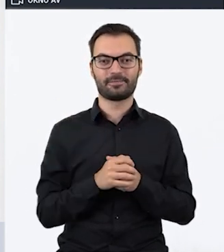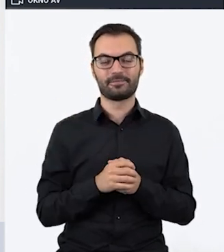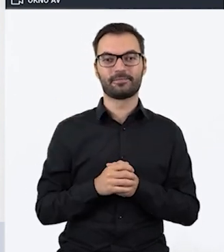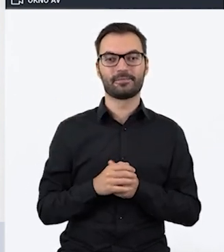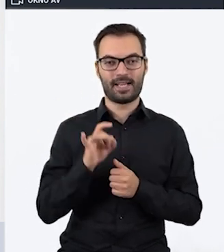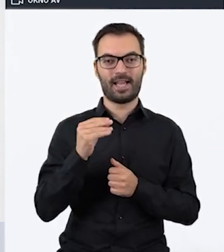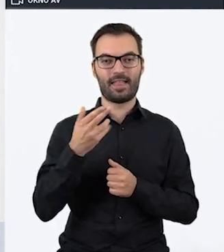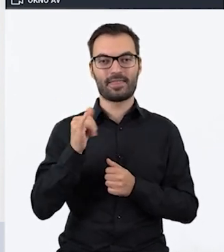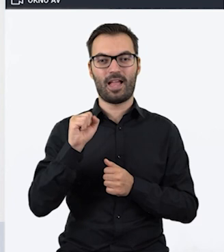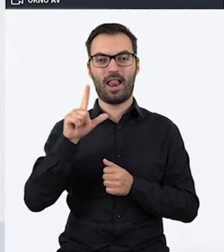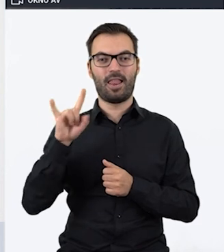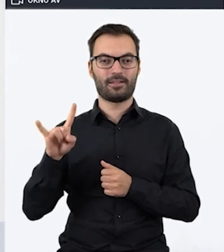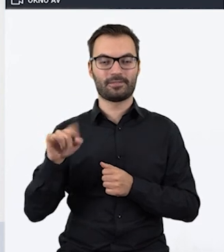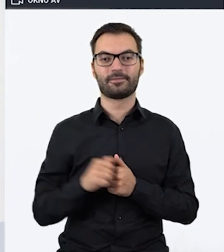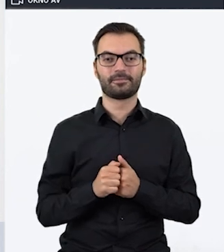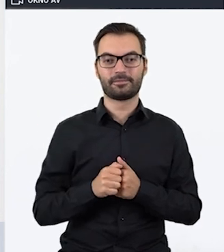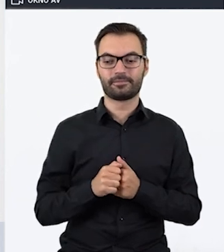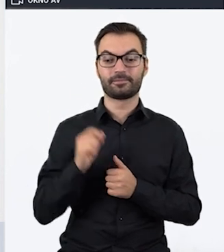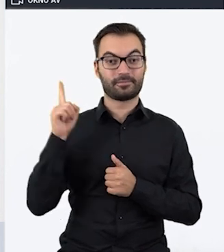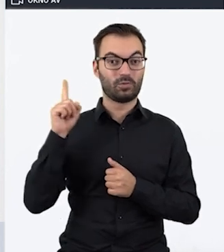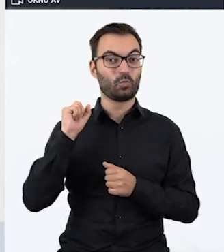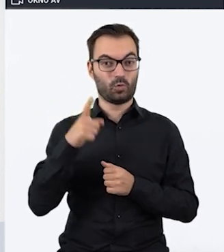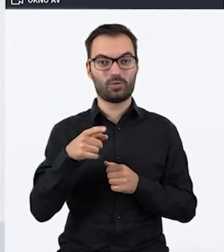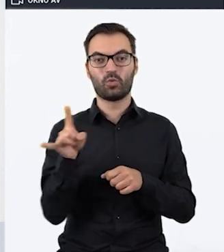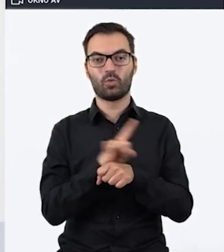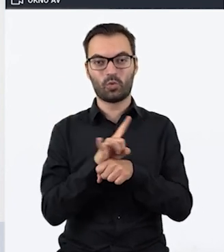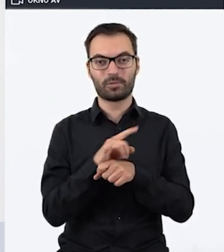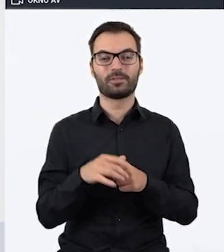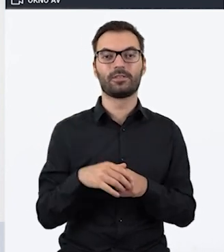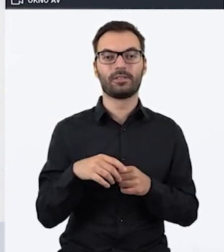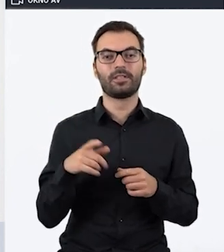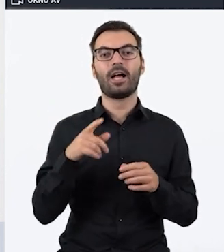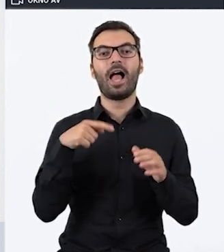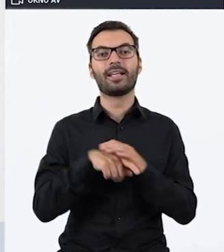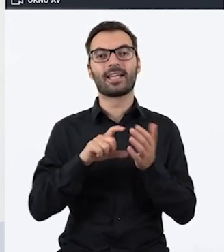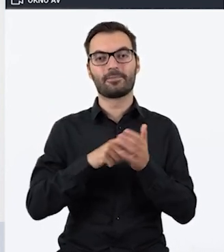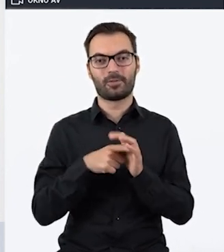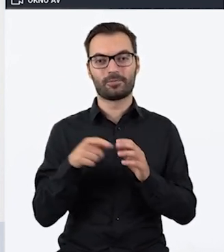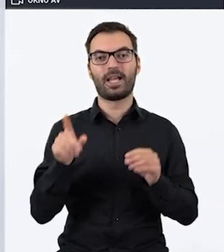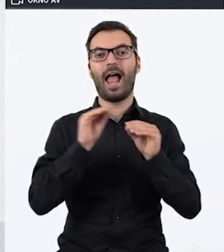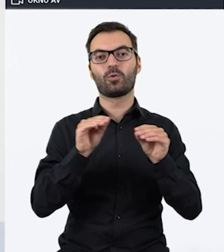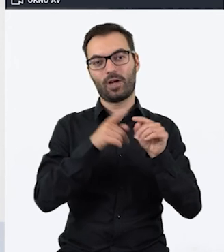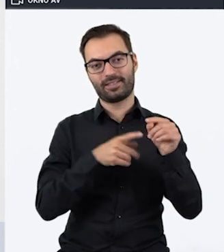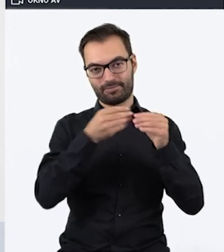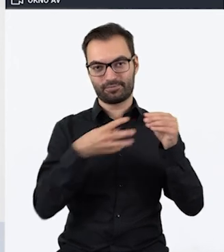Geniali. Można znaleźć ten tutorial właśnie na YouTubie, na kanale escape room w edukacji.